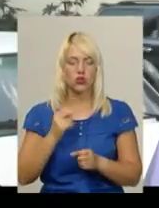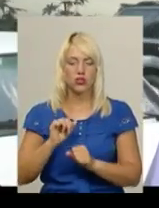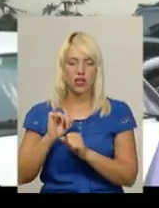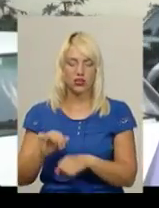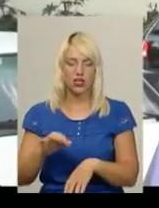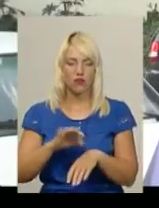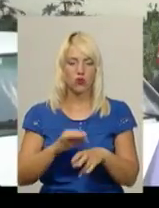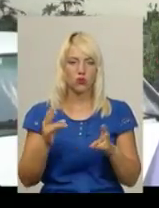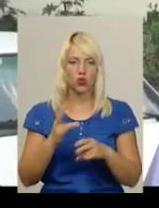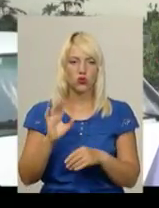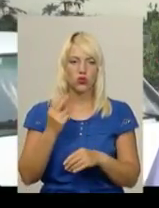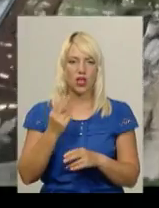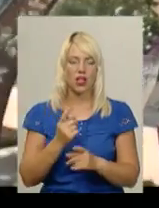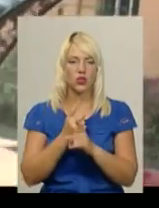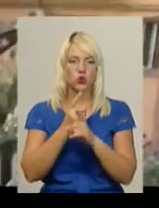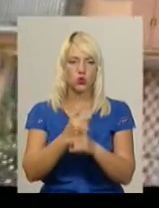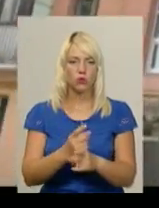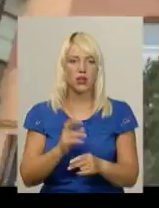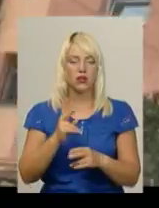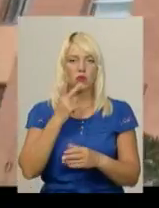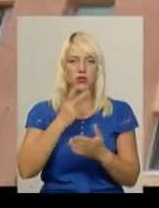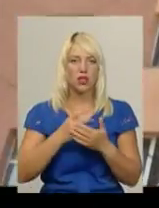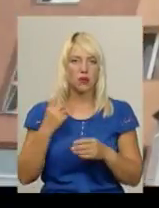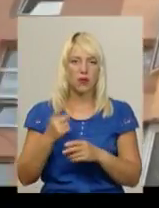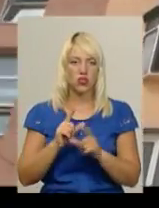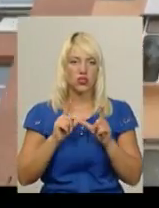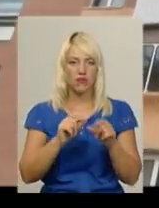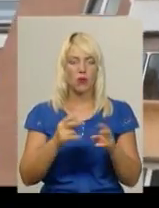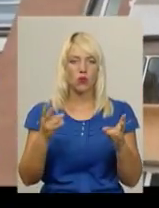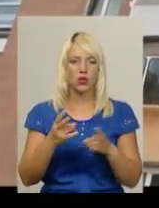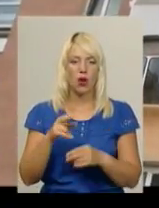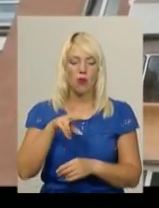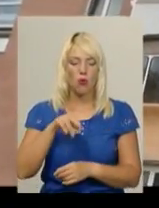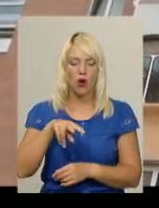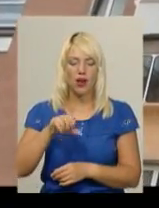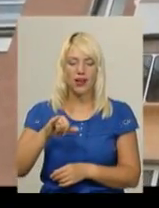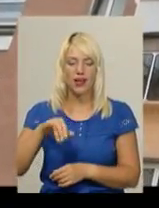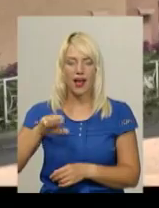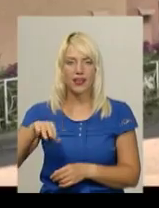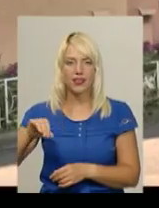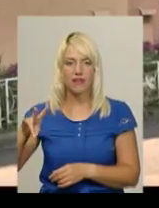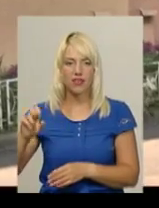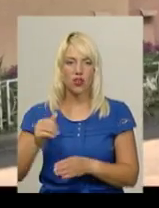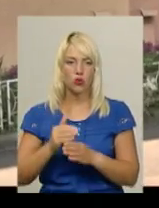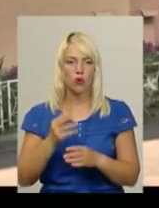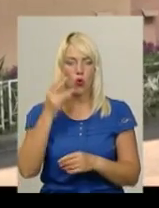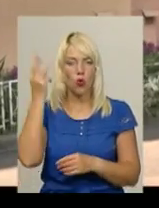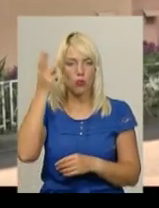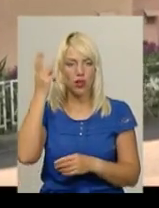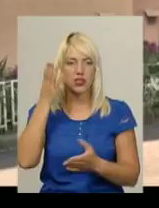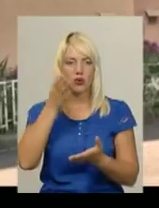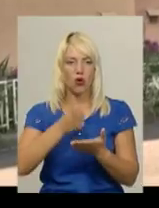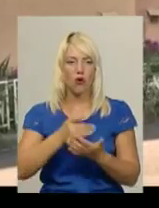хворі потребують соціального супроводу. Як показали перші виїзди, потреба у паліативній допомозі у Хмельницькому є. Про це розповідає